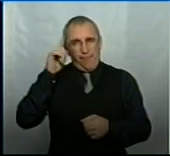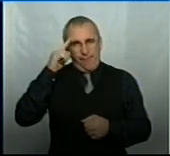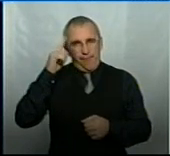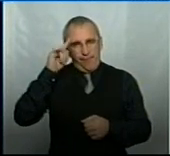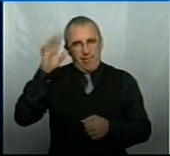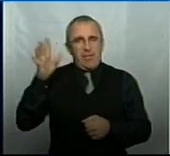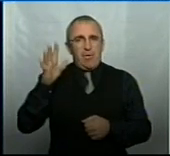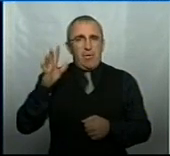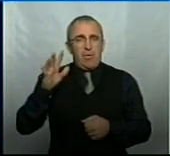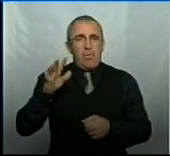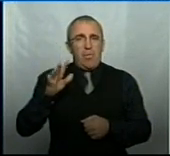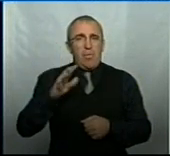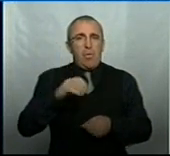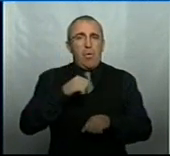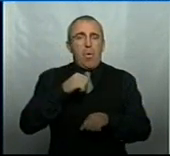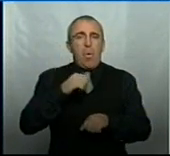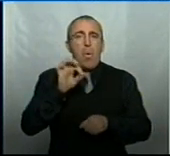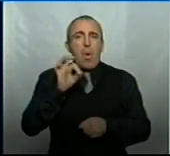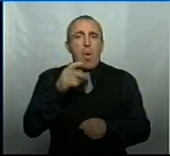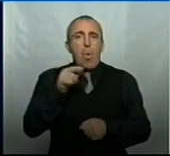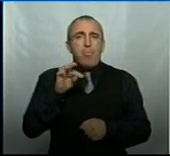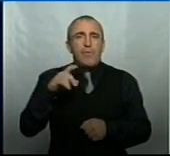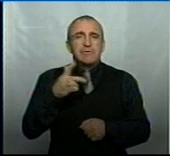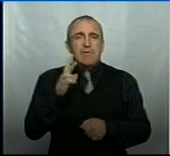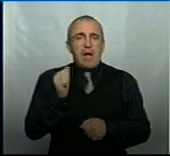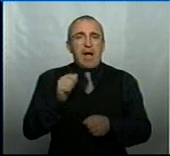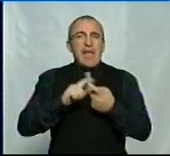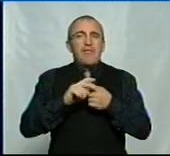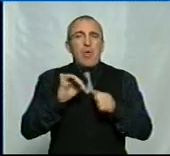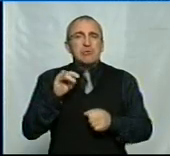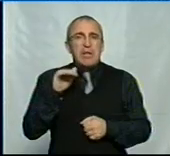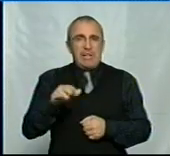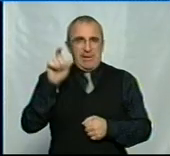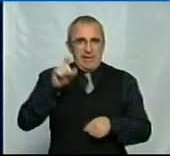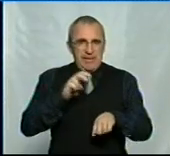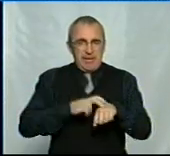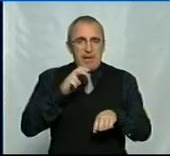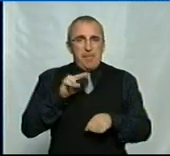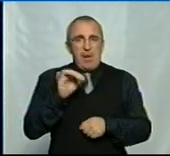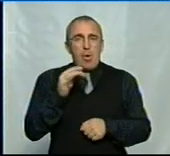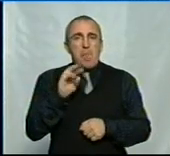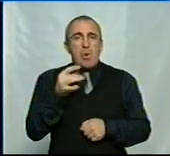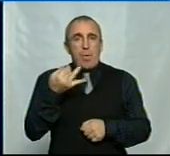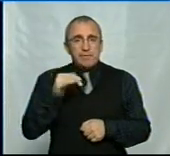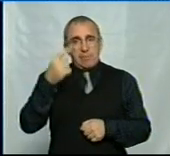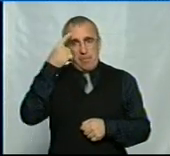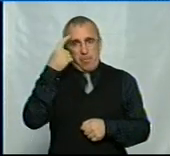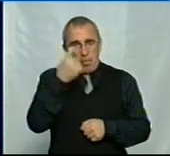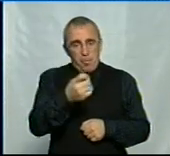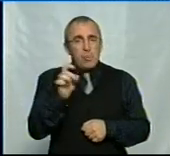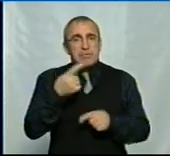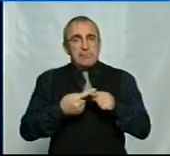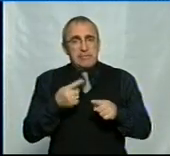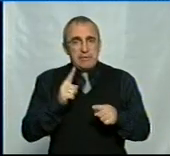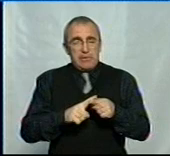Ольгу Голубовську, це відомий наш інфекціоніст та наш відомий педіатр Камаровський. Вони попереджали нас про те,